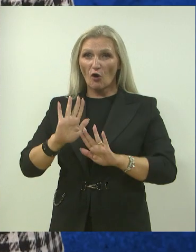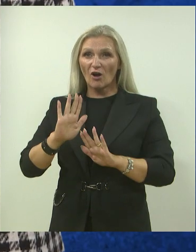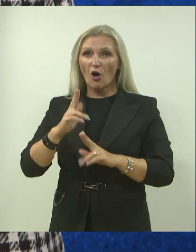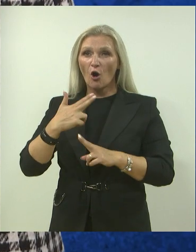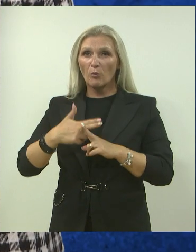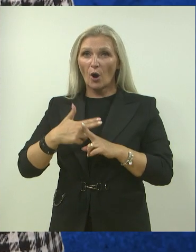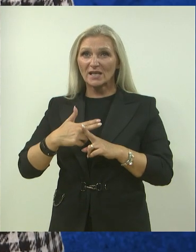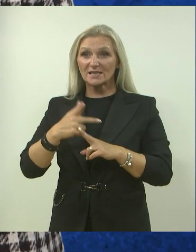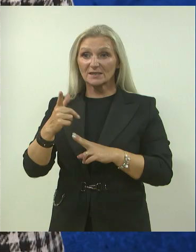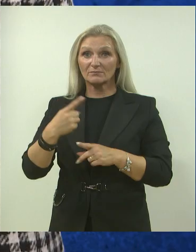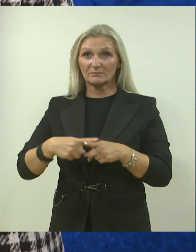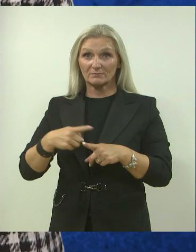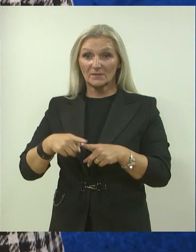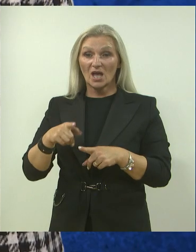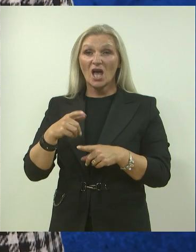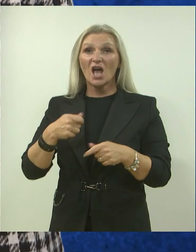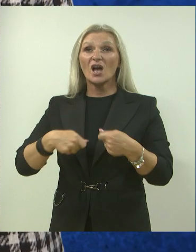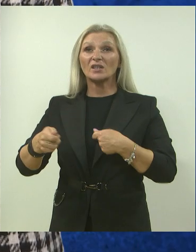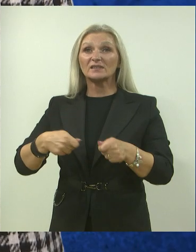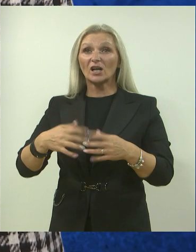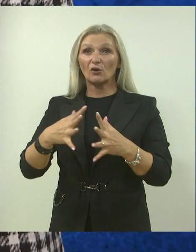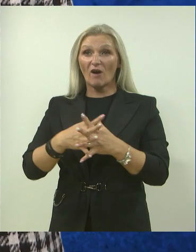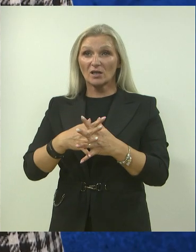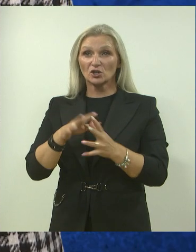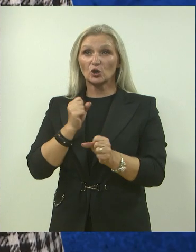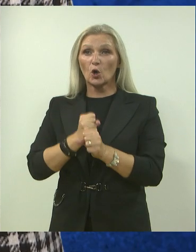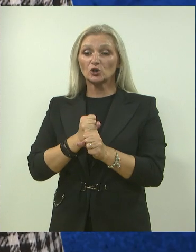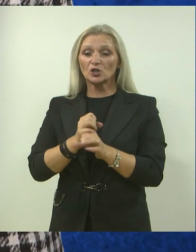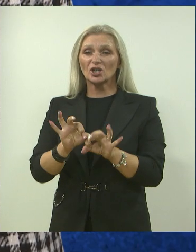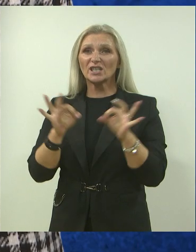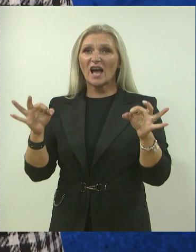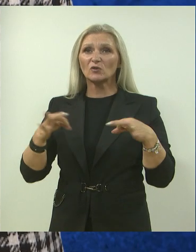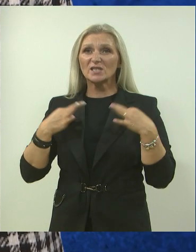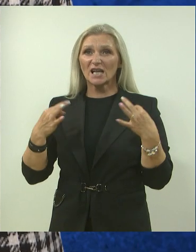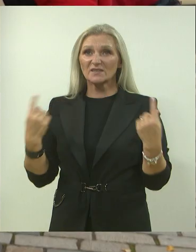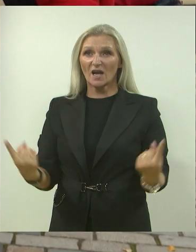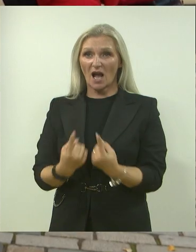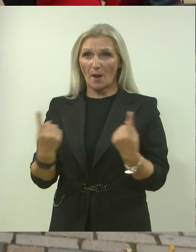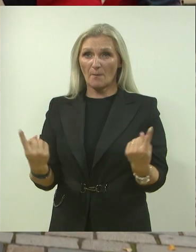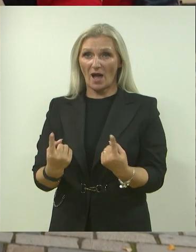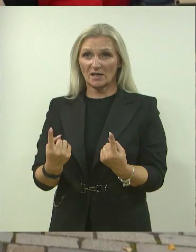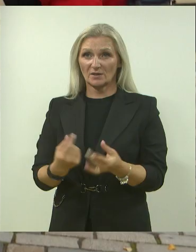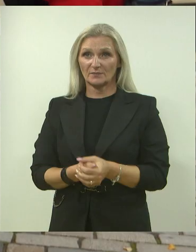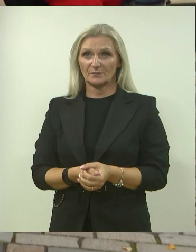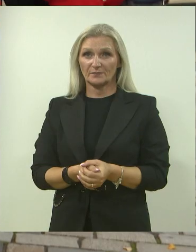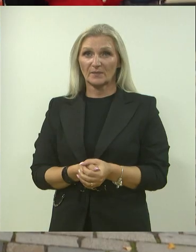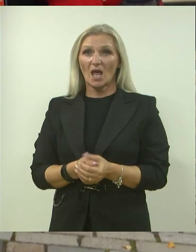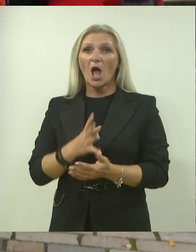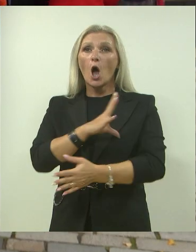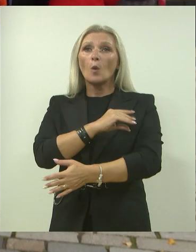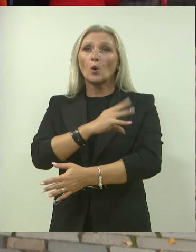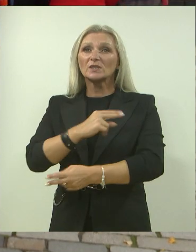bolesti, tim je povodom na Franjevačkom trgu u Varaždinu održana javno zdravstvena kampanja. Multiple